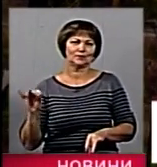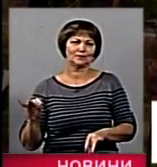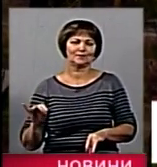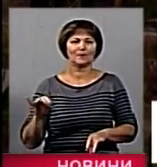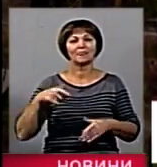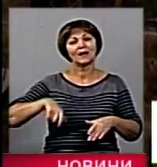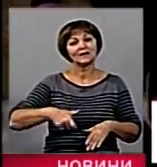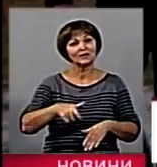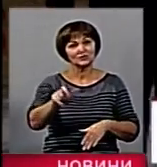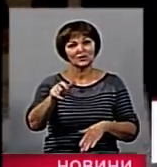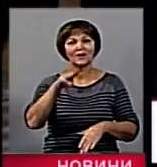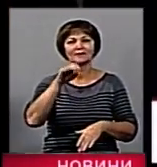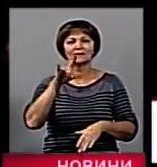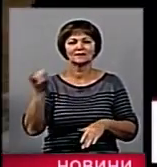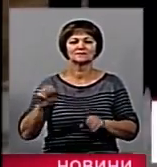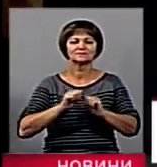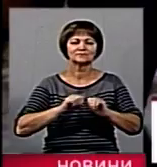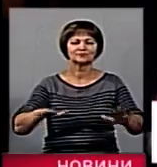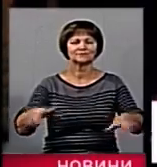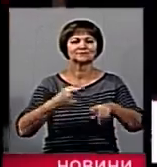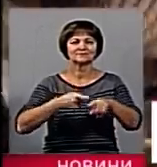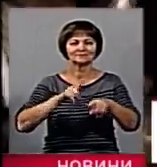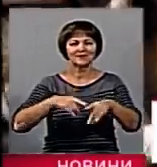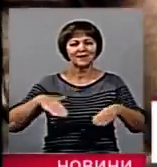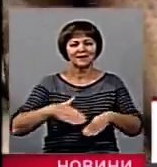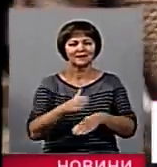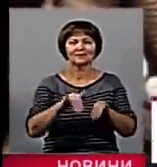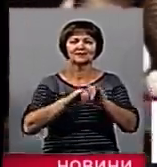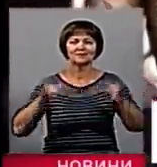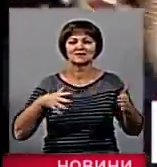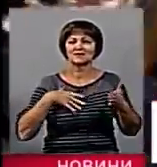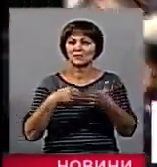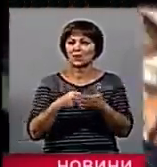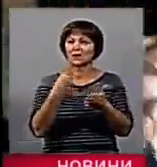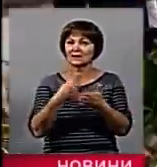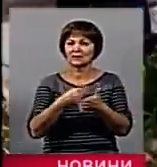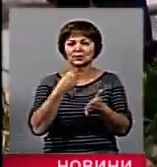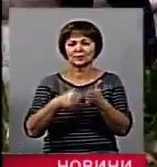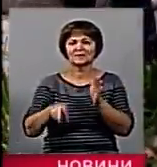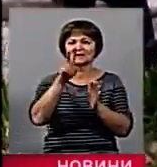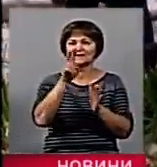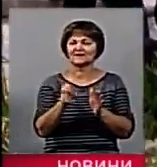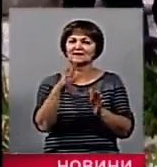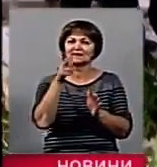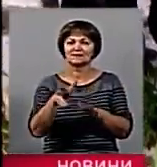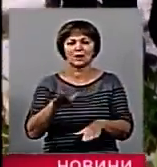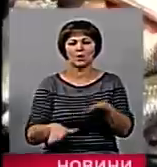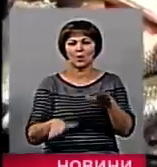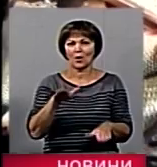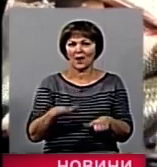Річку Тетерів зариблювали любителі підводного полювання, які за власні кошти придбали 230 кілограмів риби.